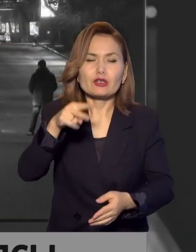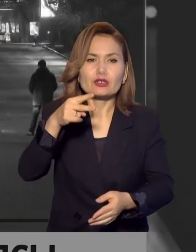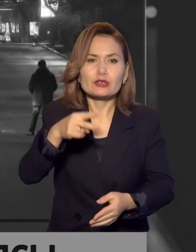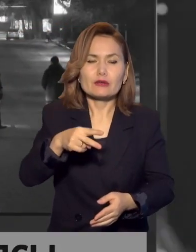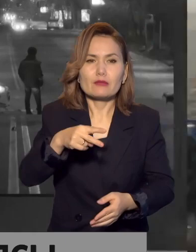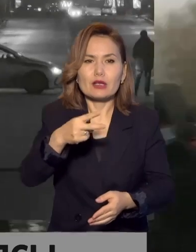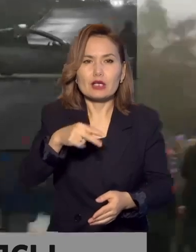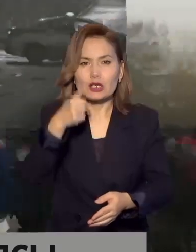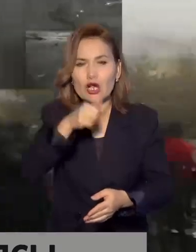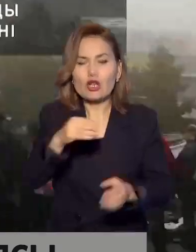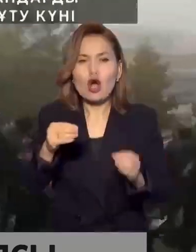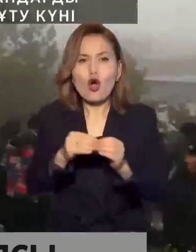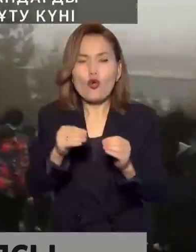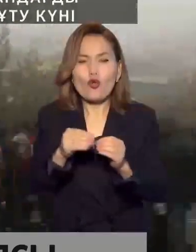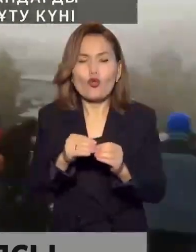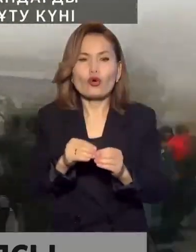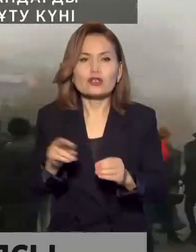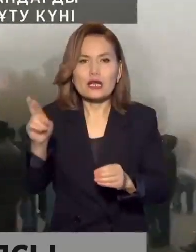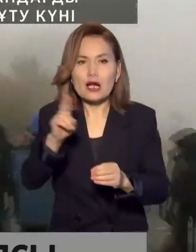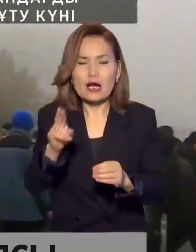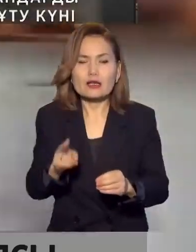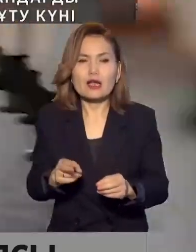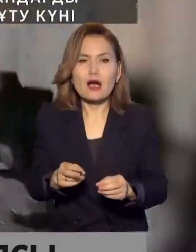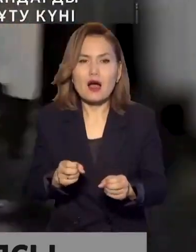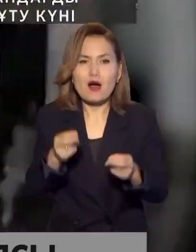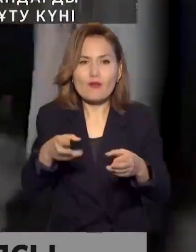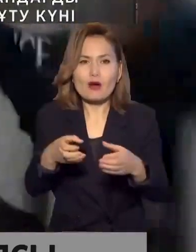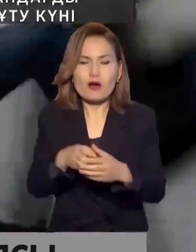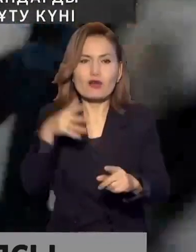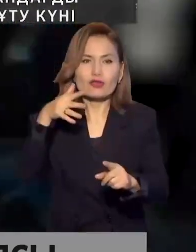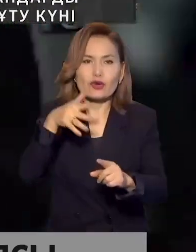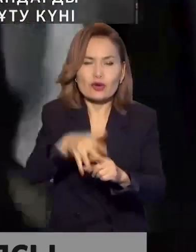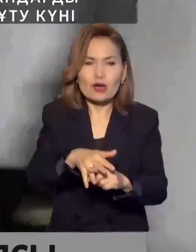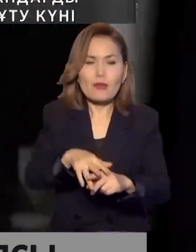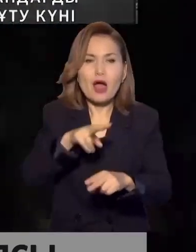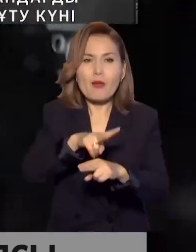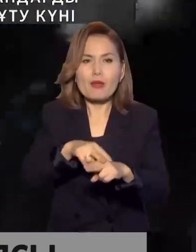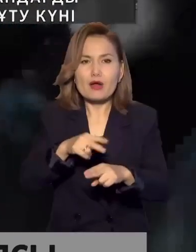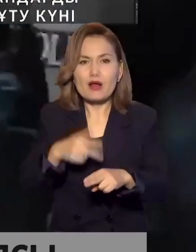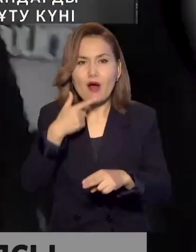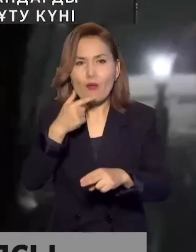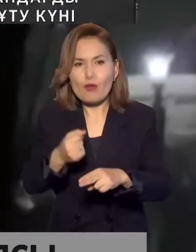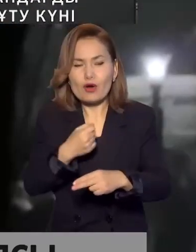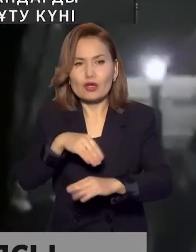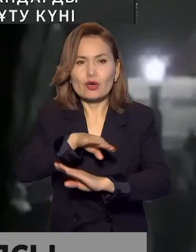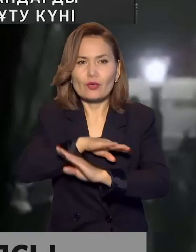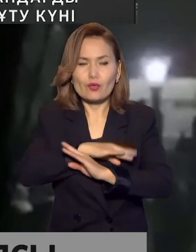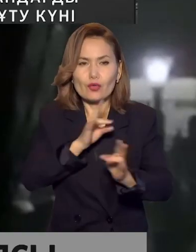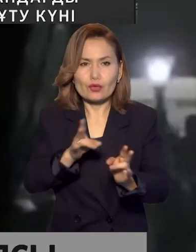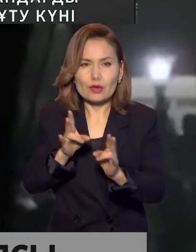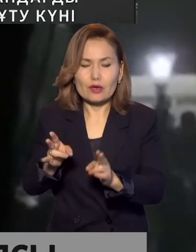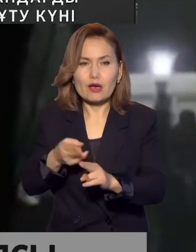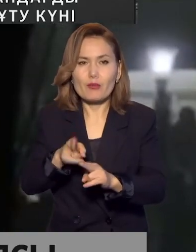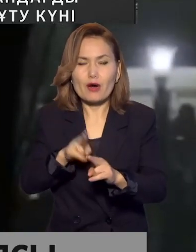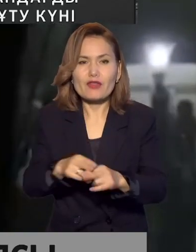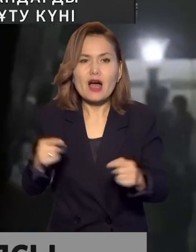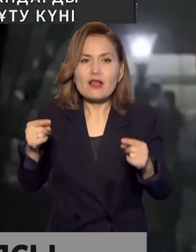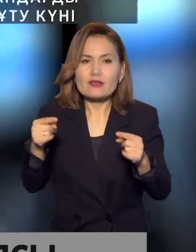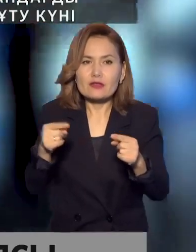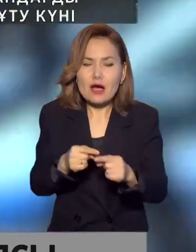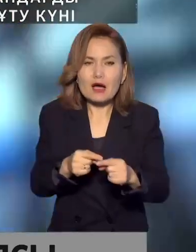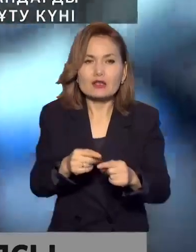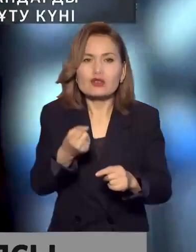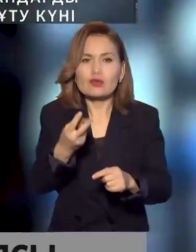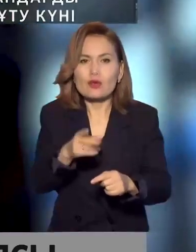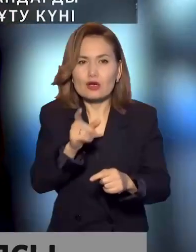-ші ған тар. Ланкестердің ғолынан қарапайым қазақтандықтарда құқық қорғау қызметкерлердегі азатапты. Олардың нақты саны әлі